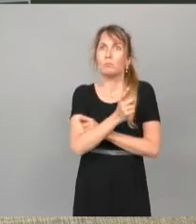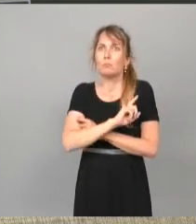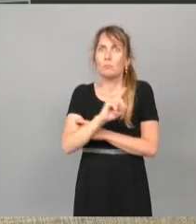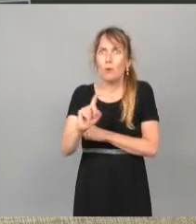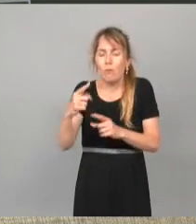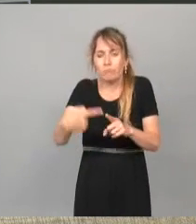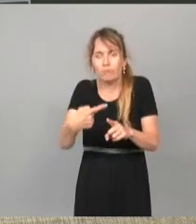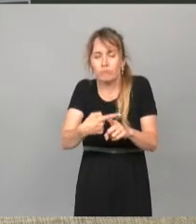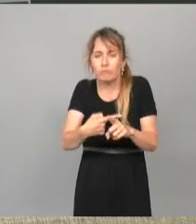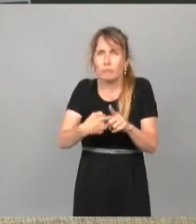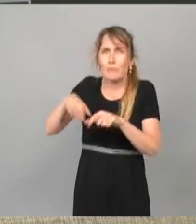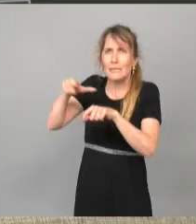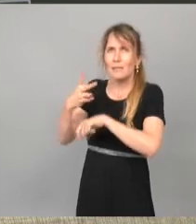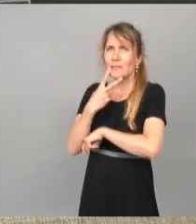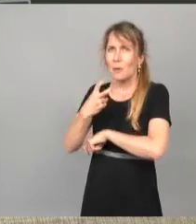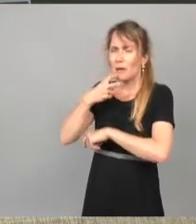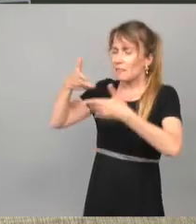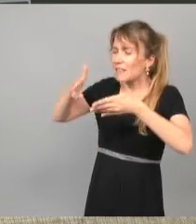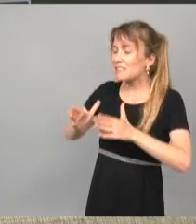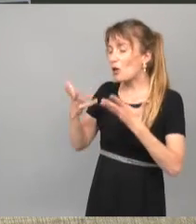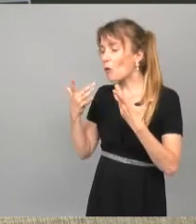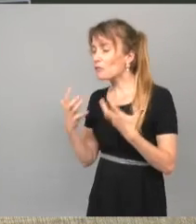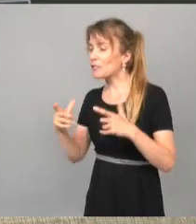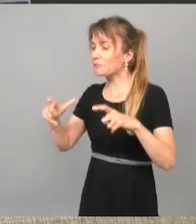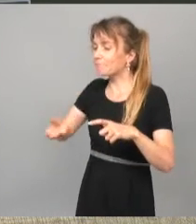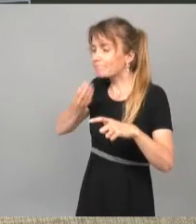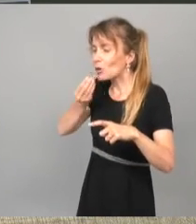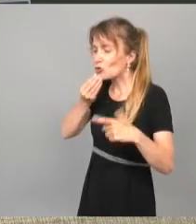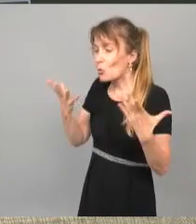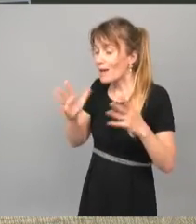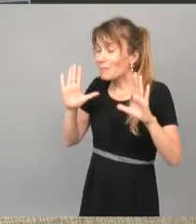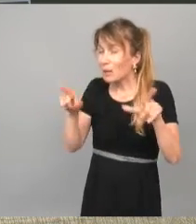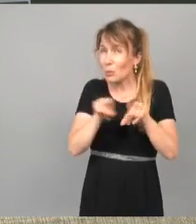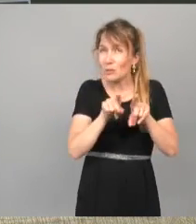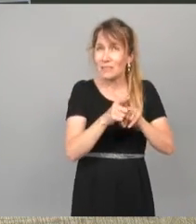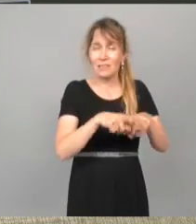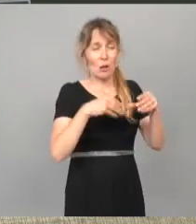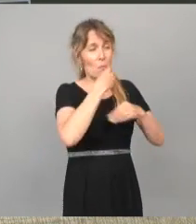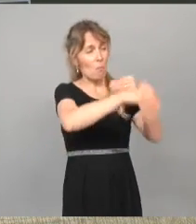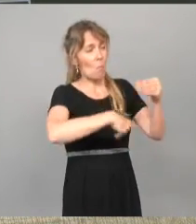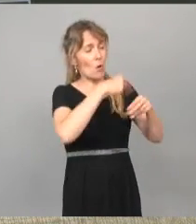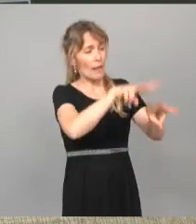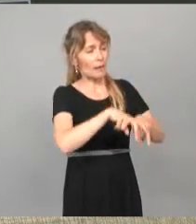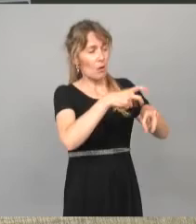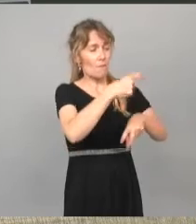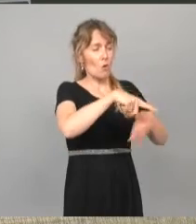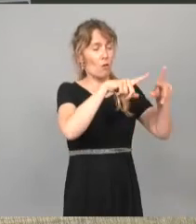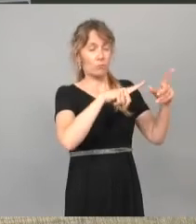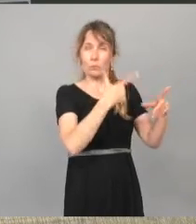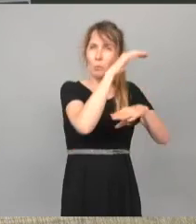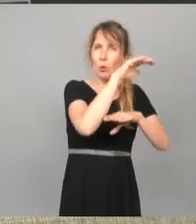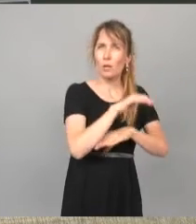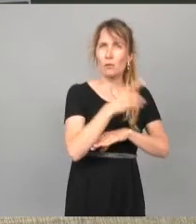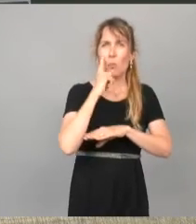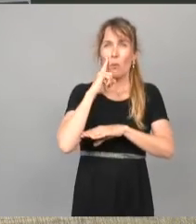de ce qu'ils veulent dans leur assiette. Mais il faut aussi respecter le monde agricole. On leur a demandé pendant des décennies de produire, de surproduire. On leur a